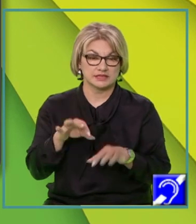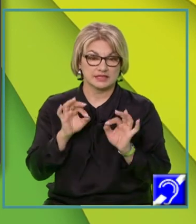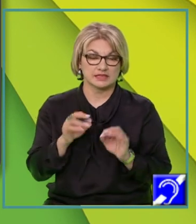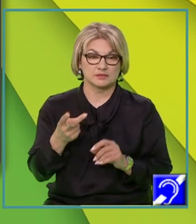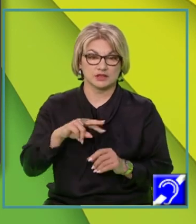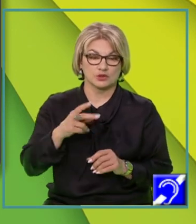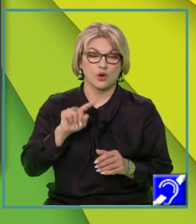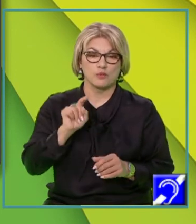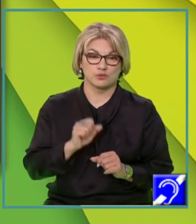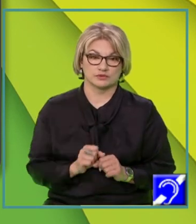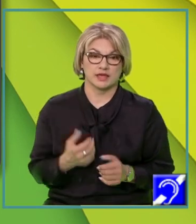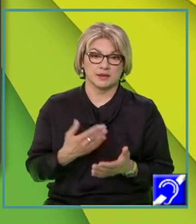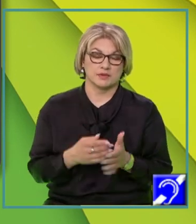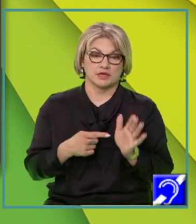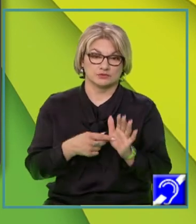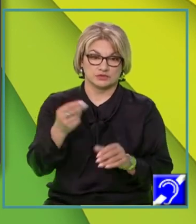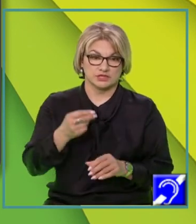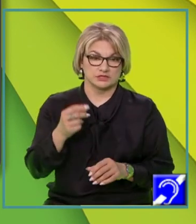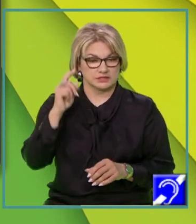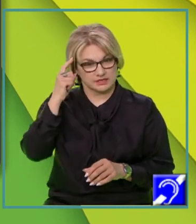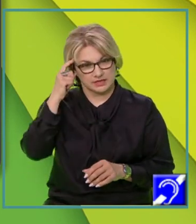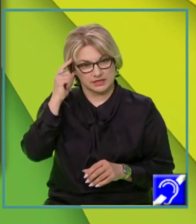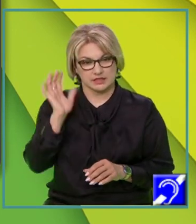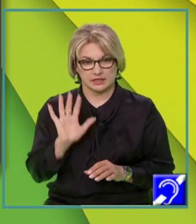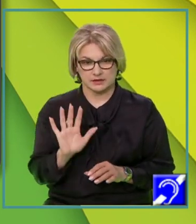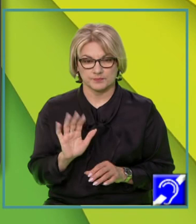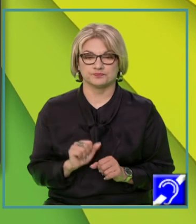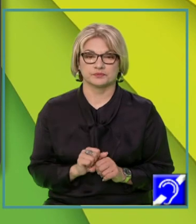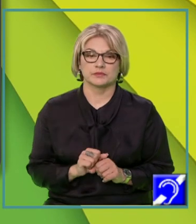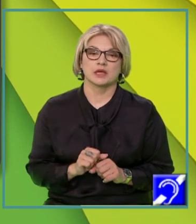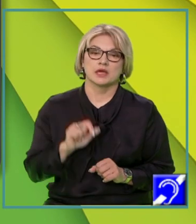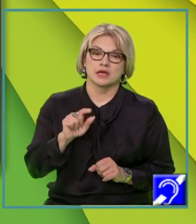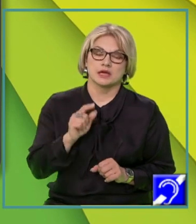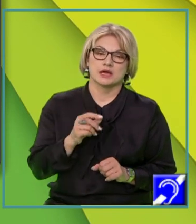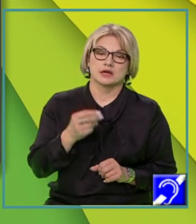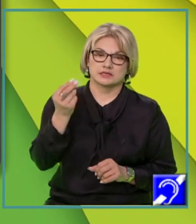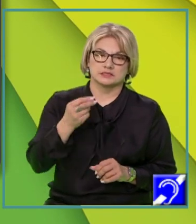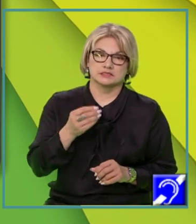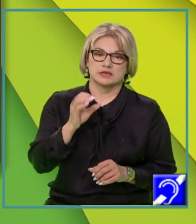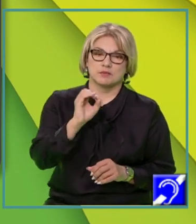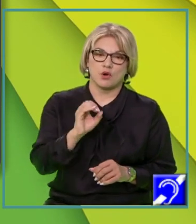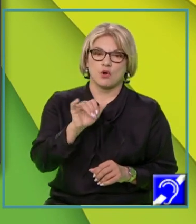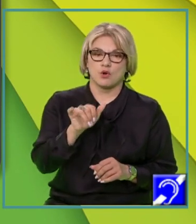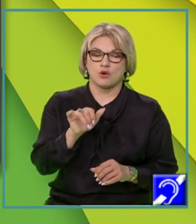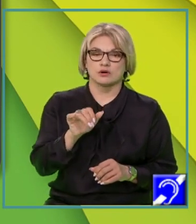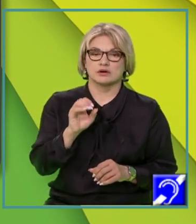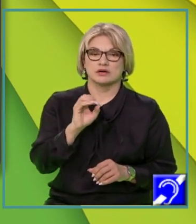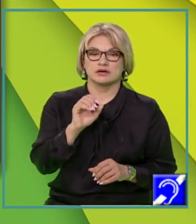reprezenta grafic, bineînțeles, ne gândim că în sistemul de coordonate X, O, Y